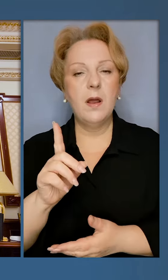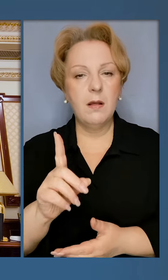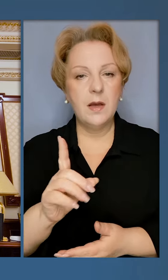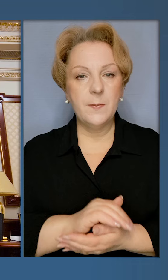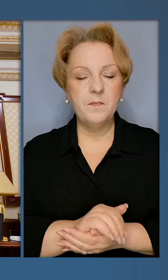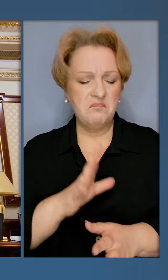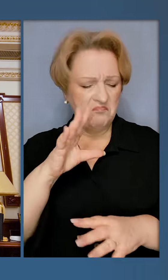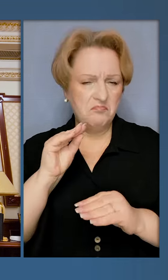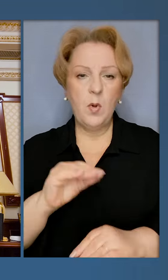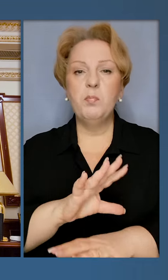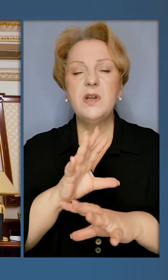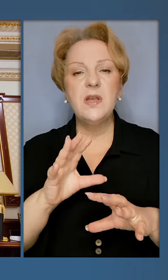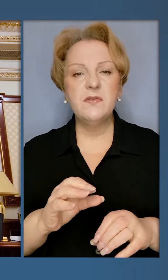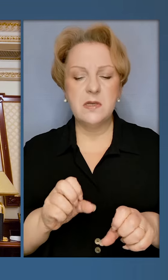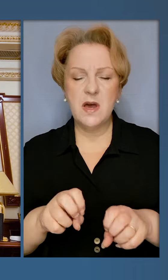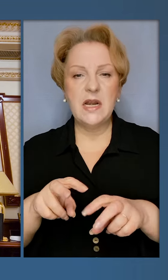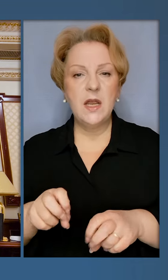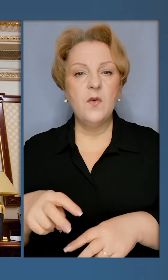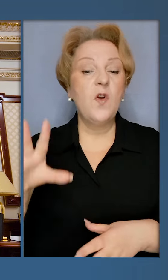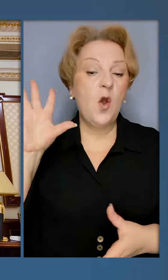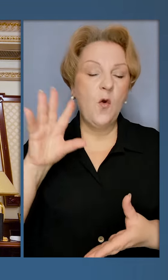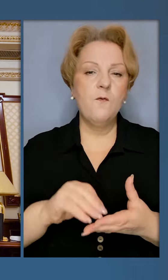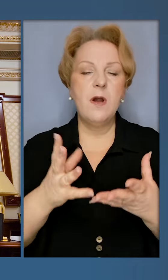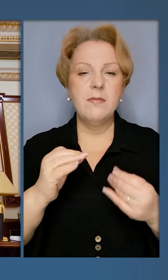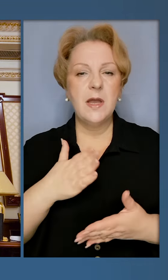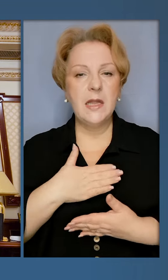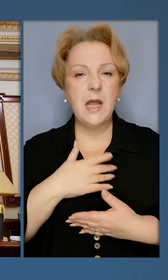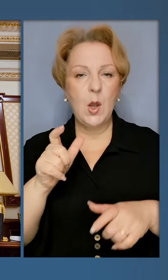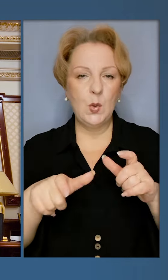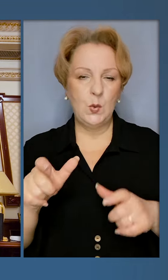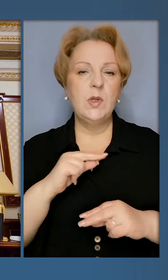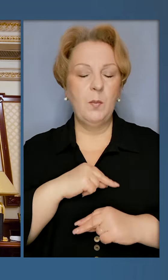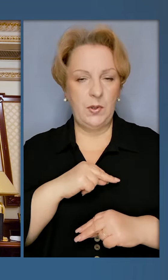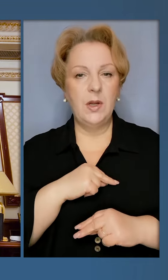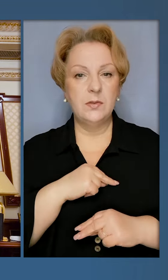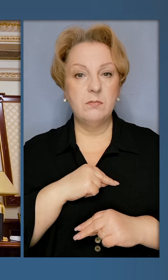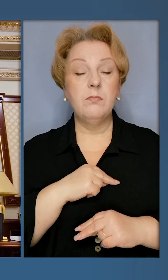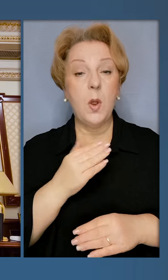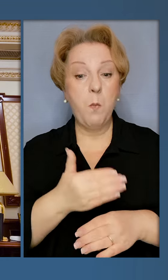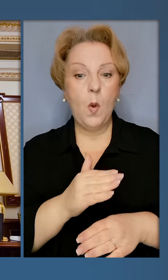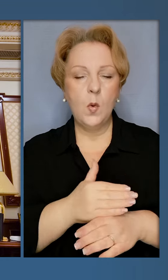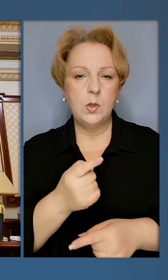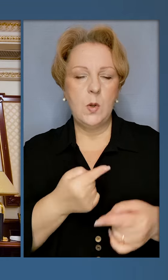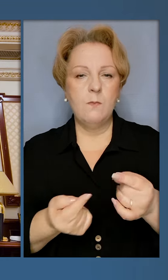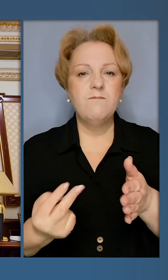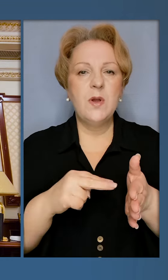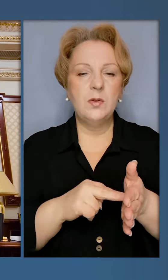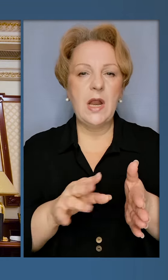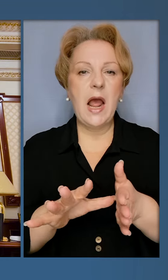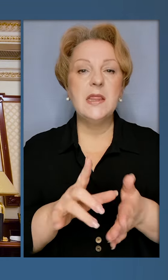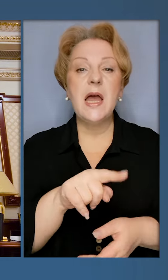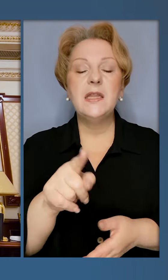попри всі ризики, увесь день наші люди працюють і поступово повертають